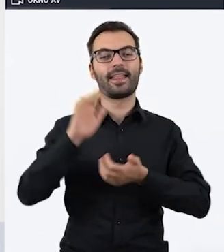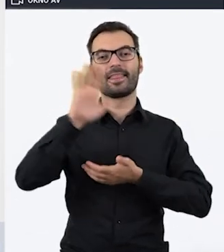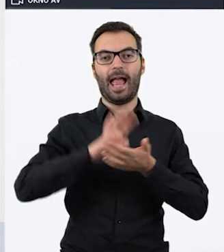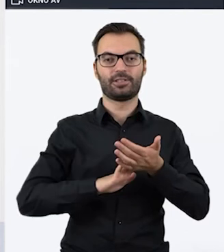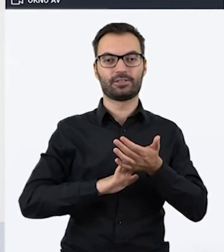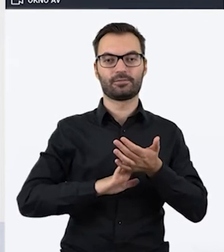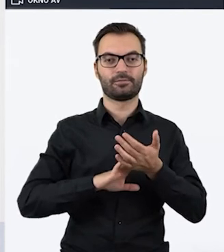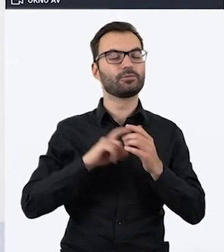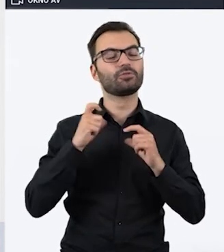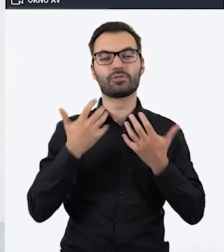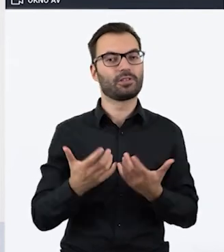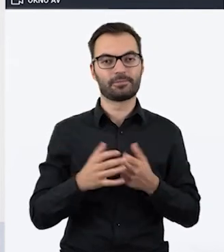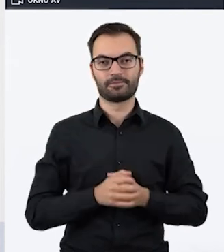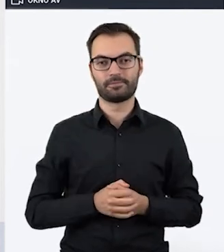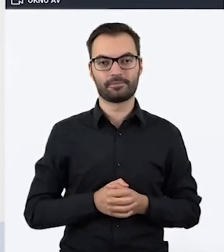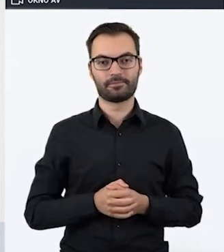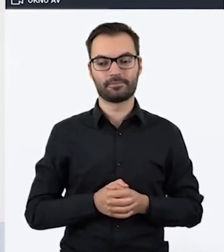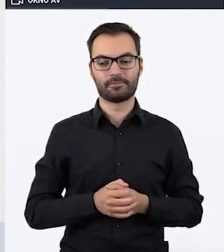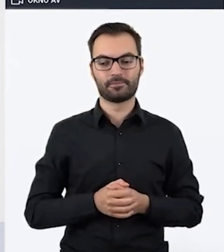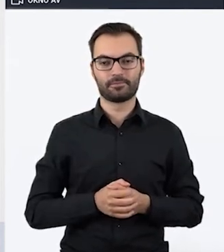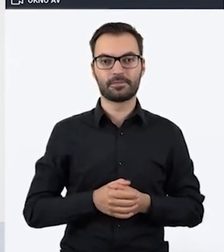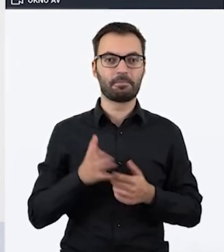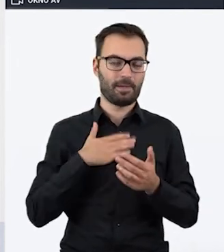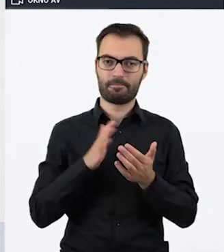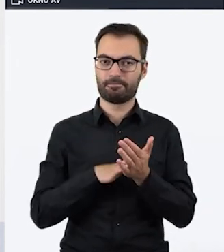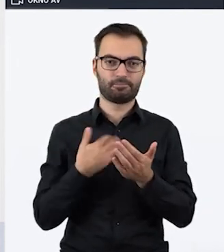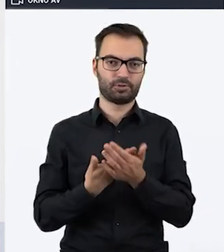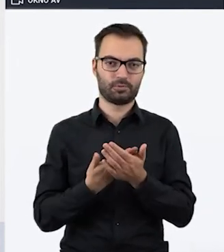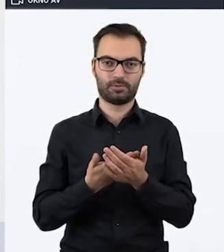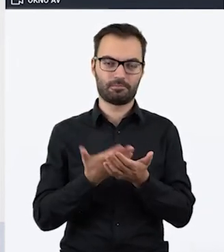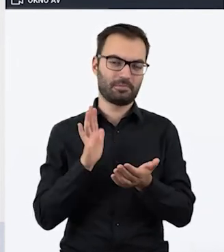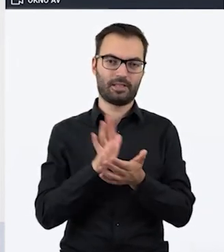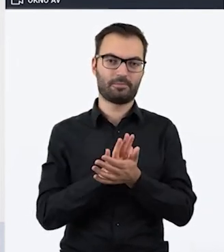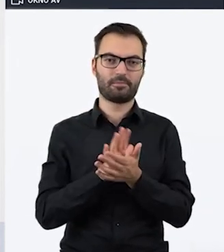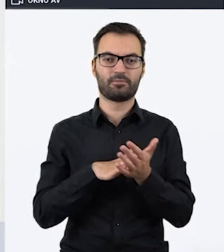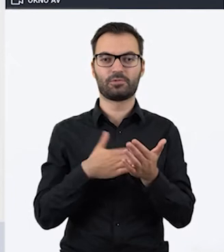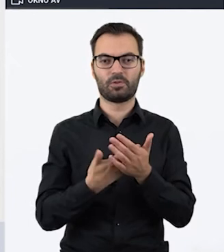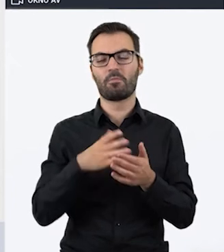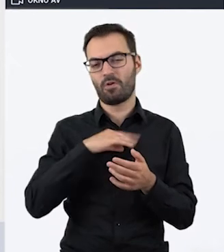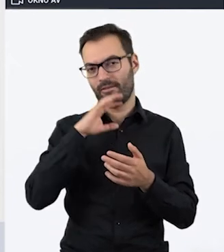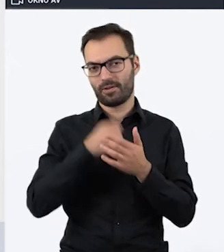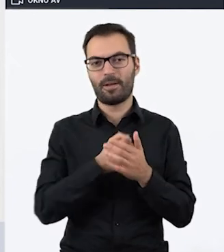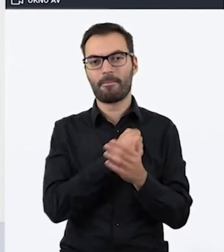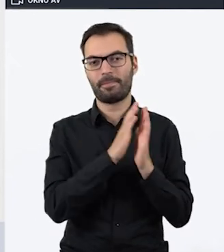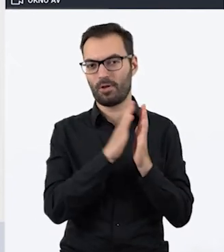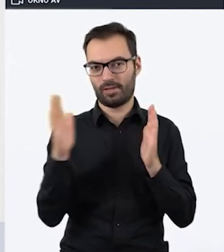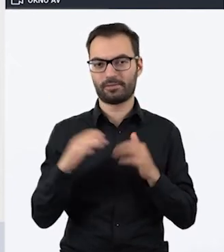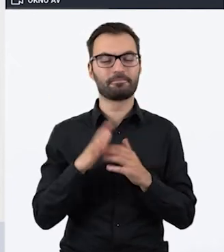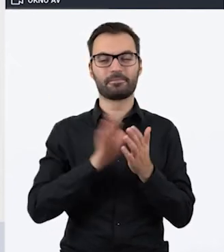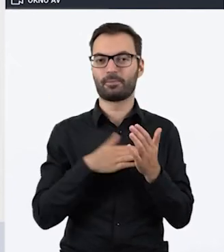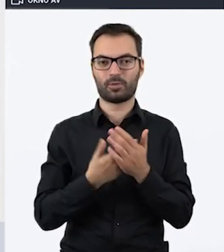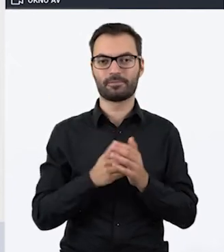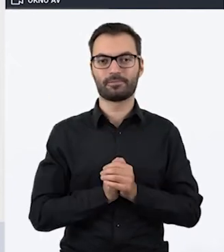chcemy umieścić w naszym Escape Roomu. No i tutaj mamy pewne przykłady, takie typowo, które można wykorzystać w bibliotece.